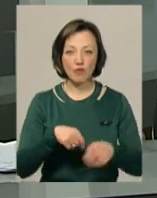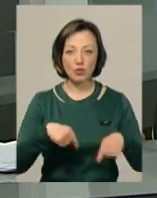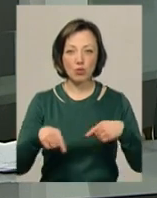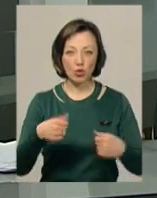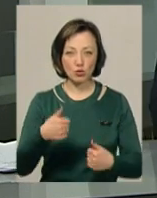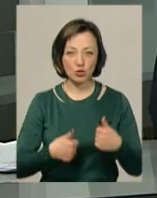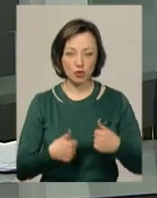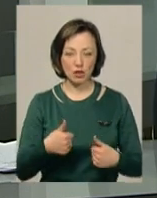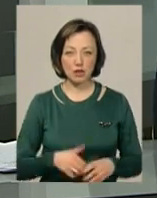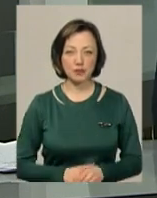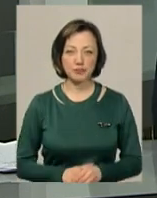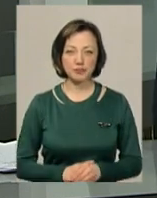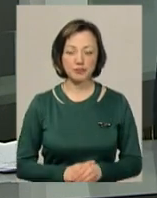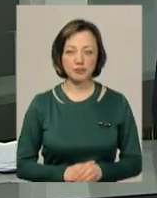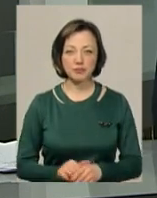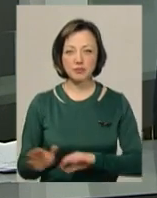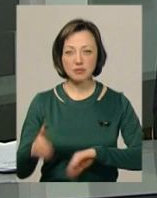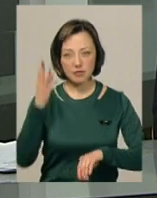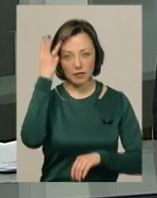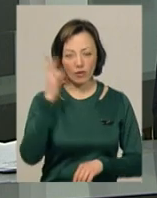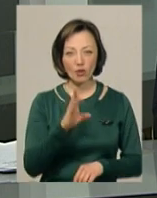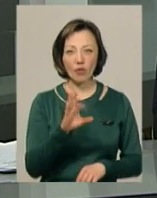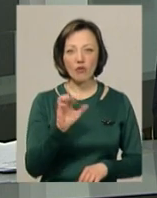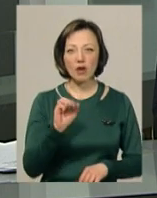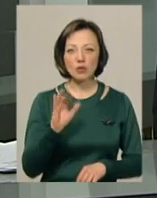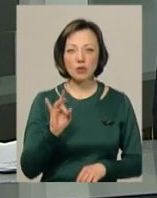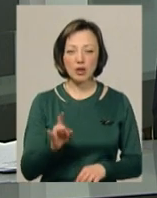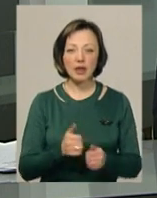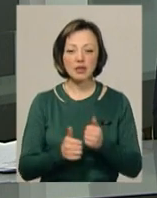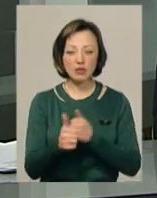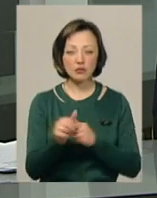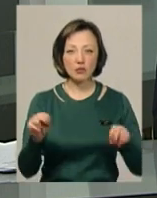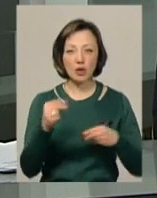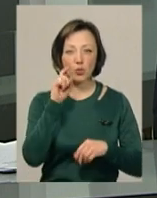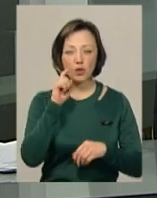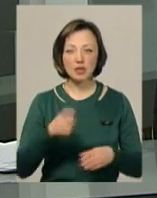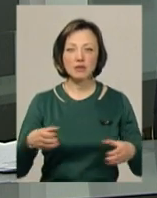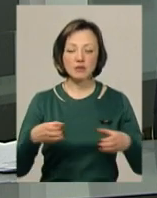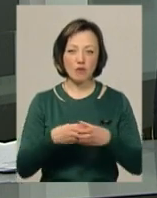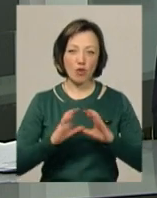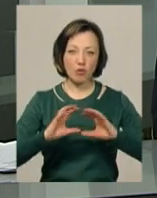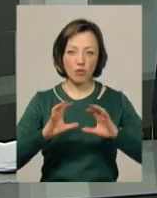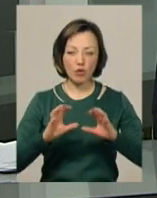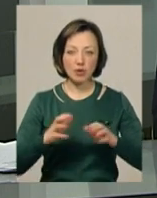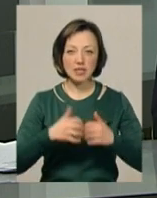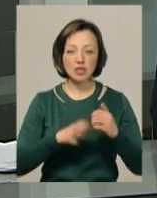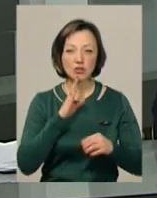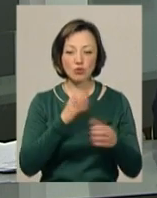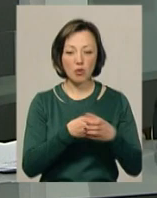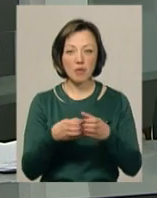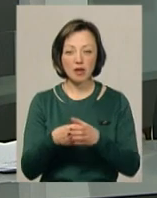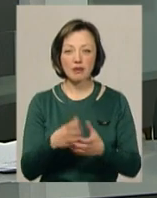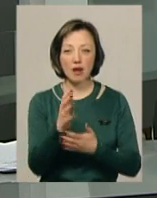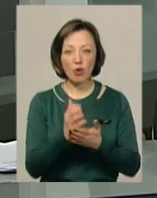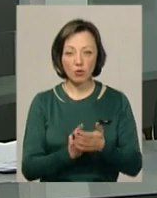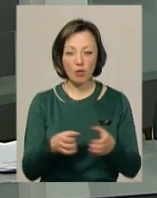турнірі. Хмельницький новатор лідирує в чемпіонаті України з волейболу серед жіночих команд вищої ліги. Після п'яти турів змагань на